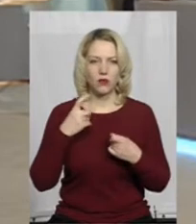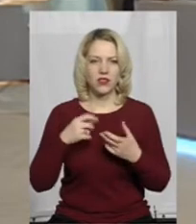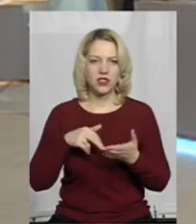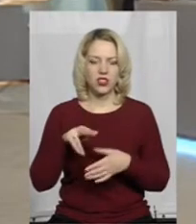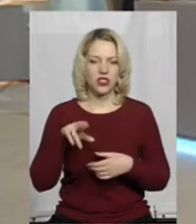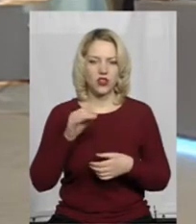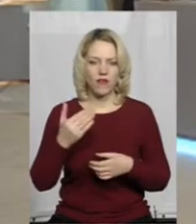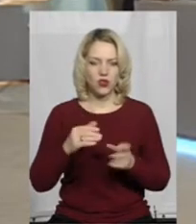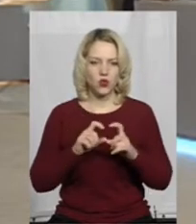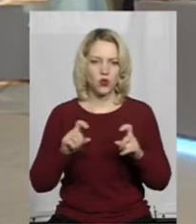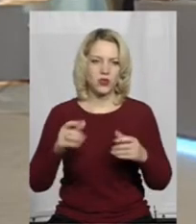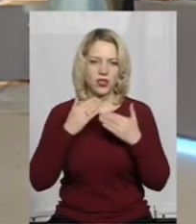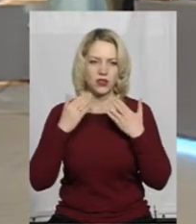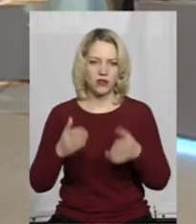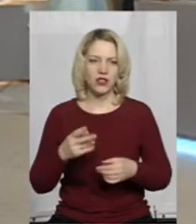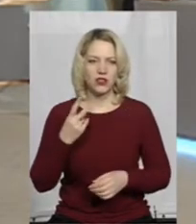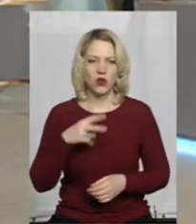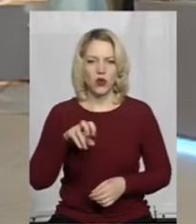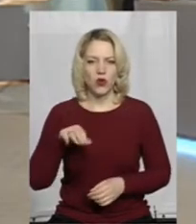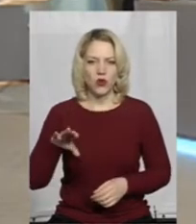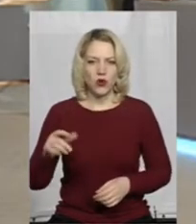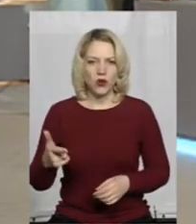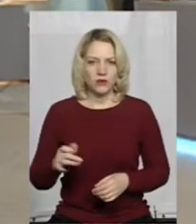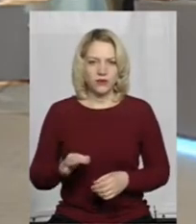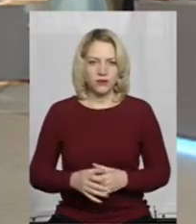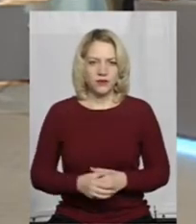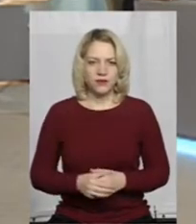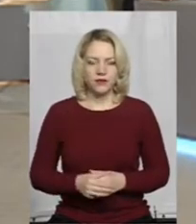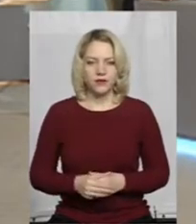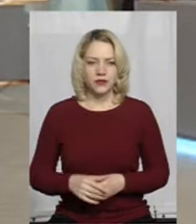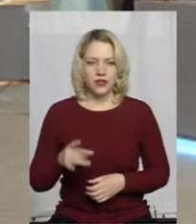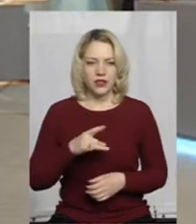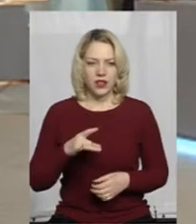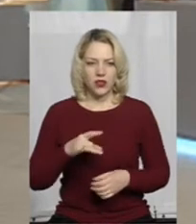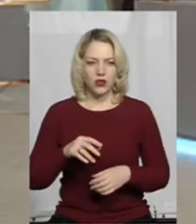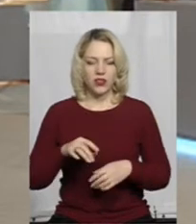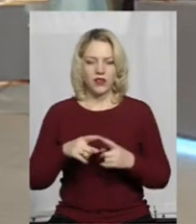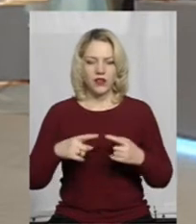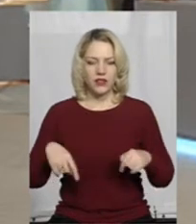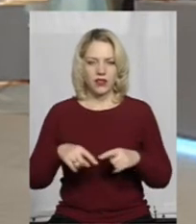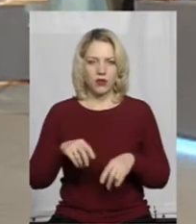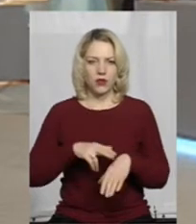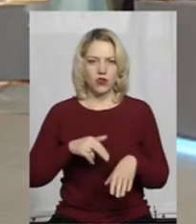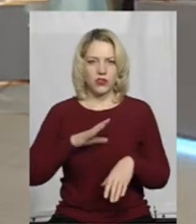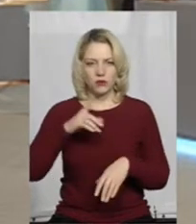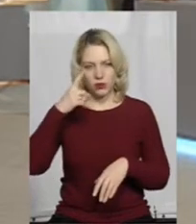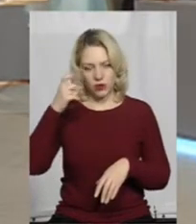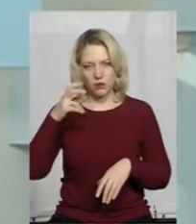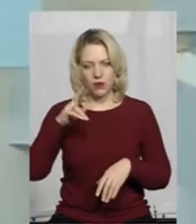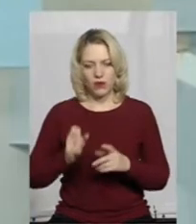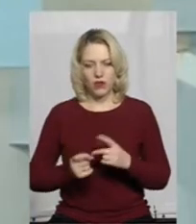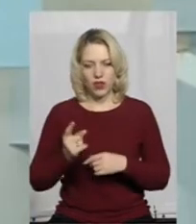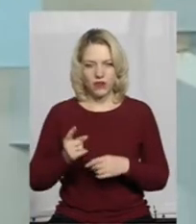до вашої установи? Значить, 2 лютого районне відділу поліції було повідомлено про